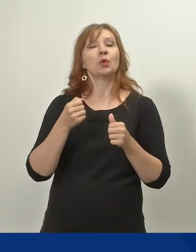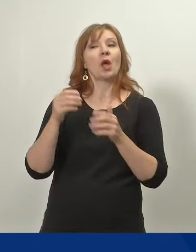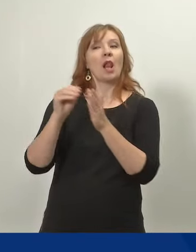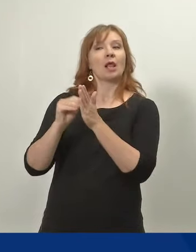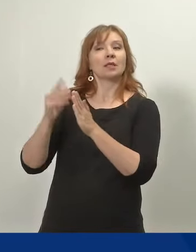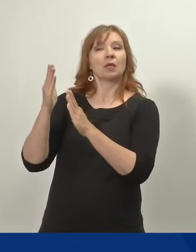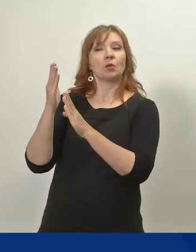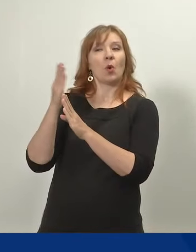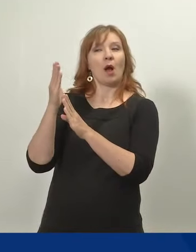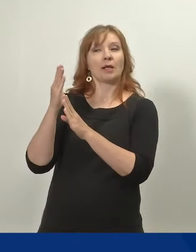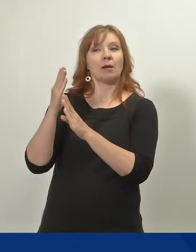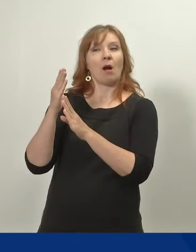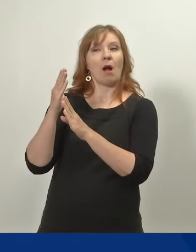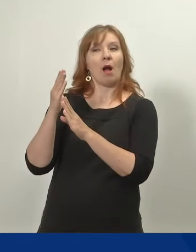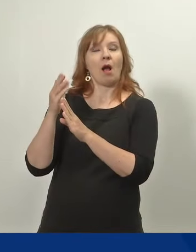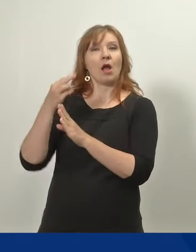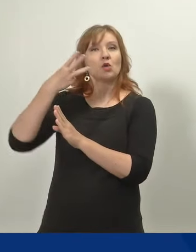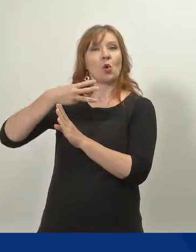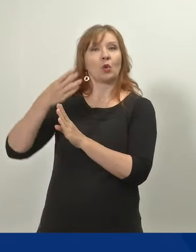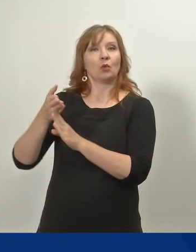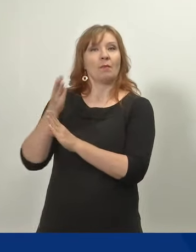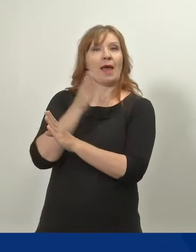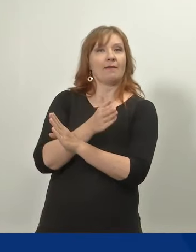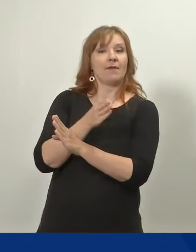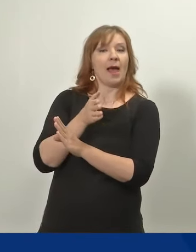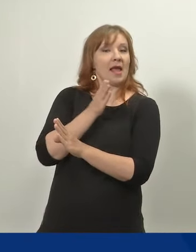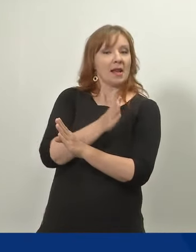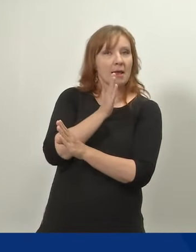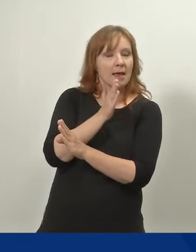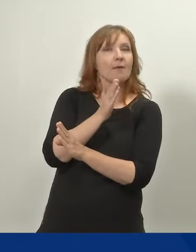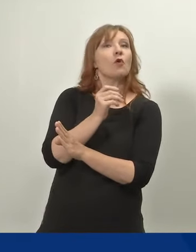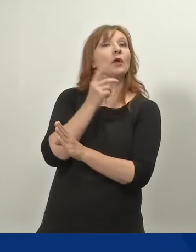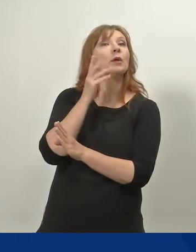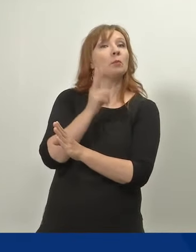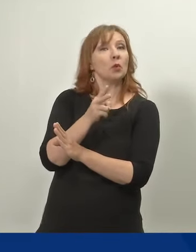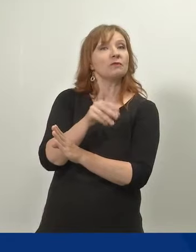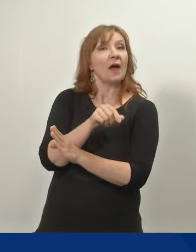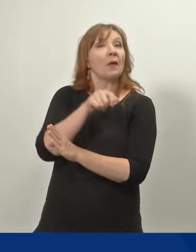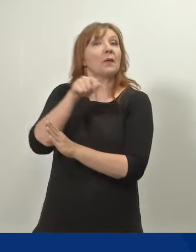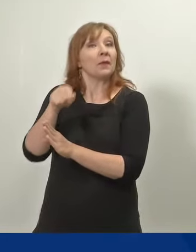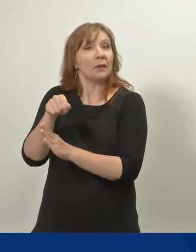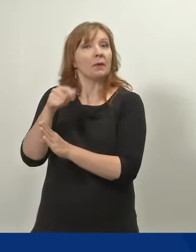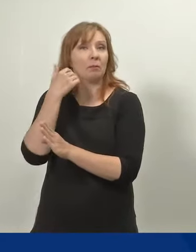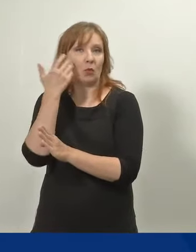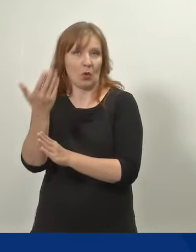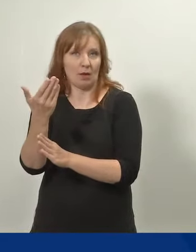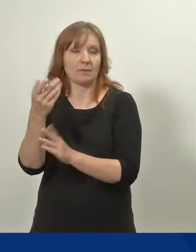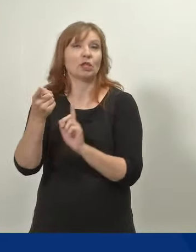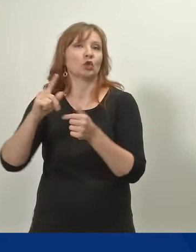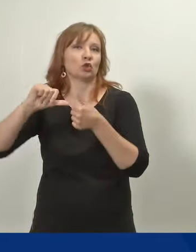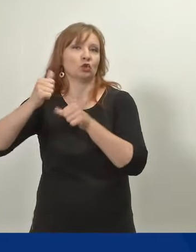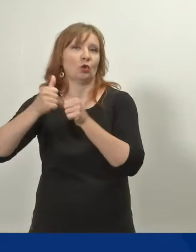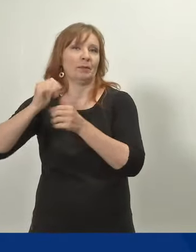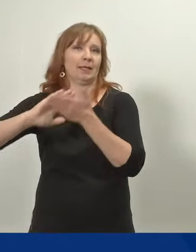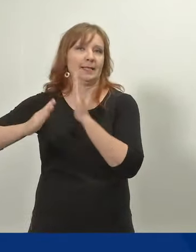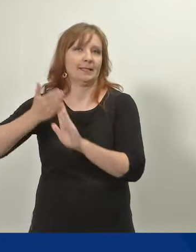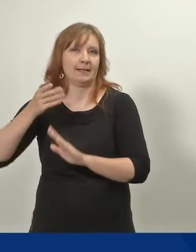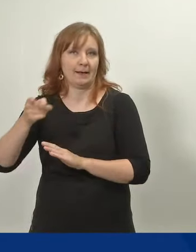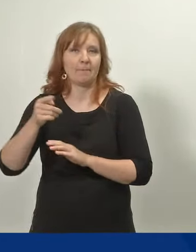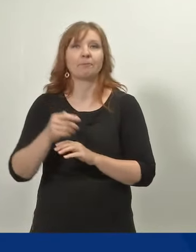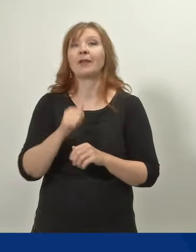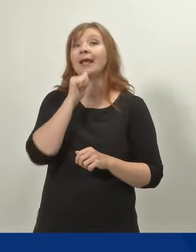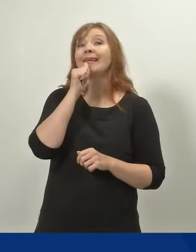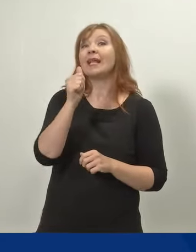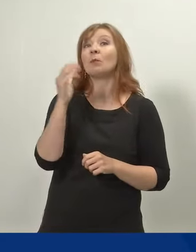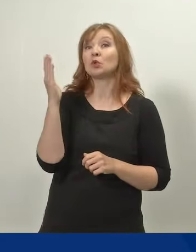laskettua aikaa työnantajan ja työntekijän välisellä sopimuksella. Ilmoitusajat säilyisivät